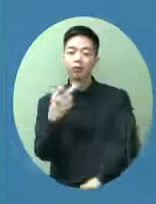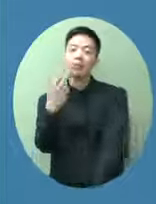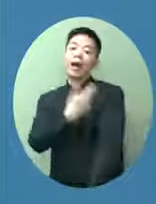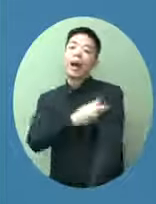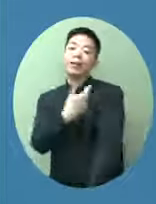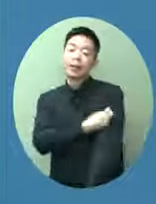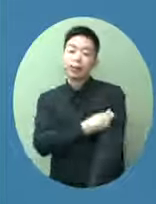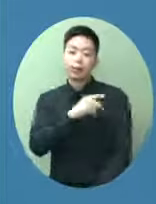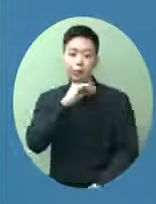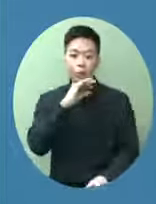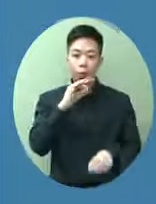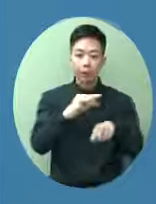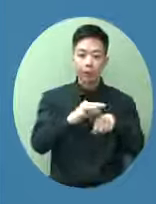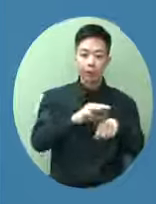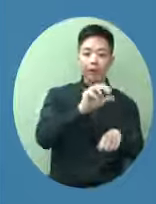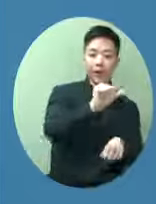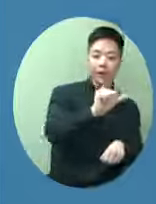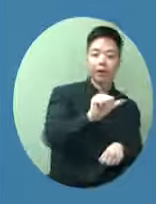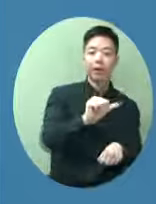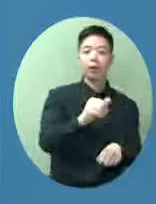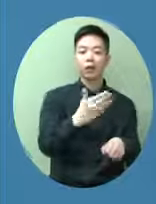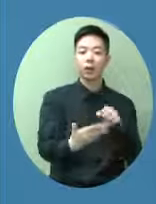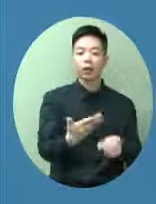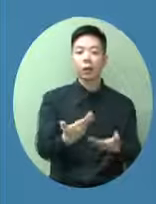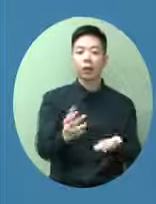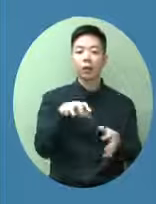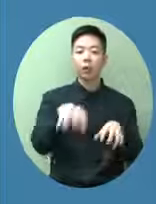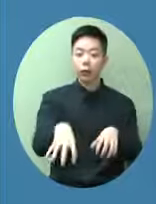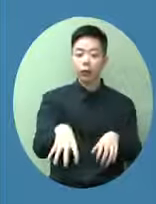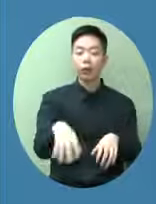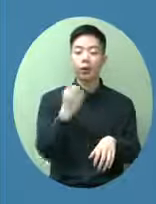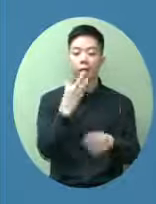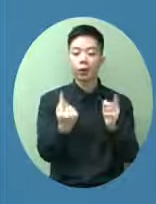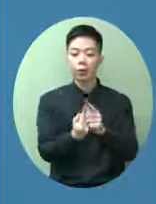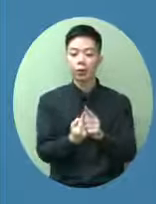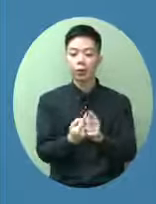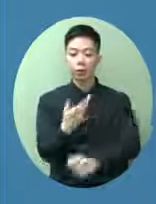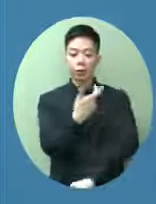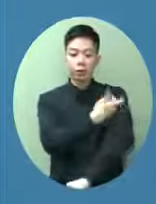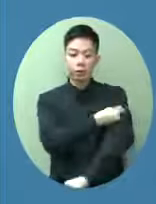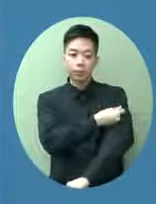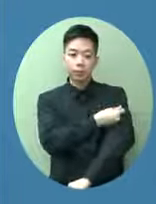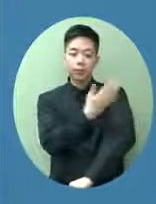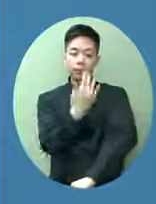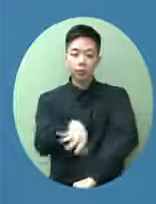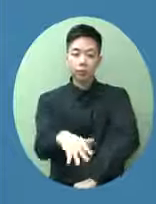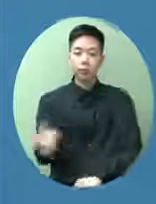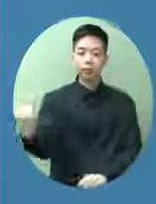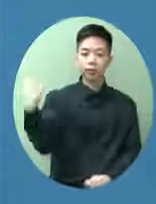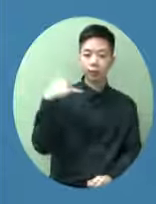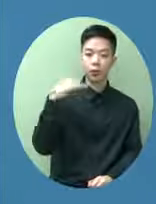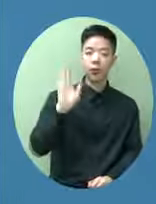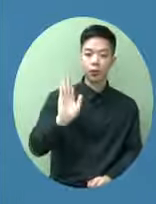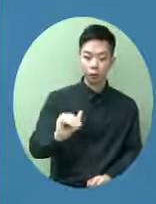A組的國家或者地區的香港居民是要完成了接種然後才可以回來